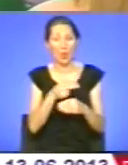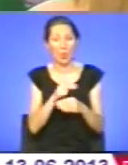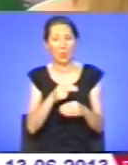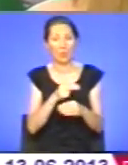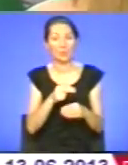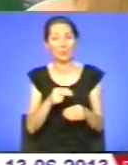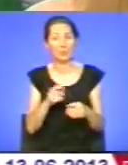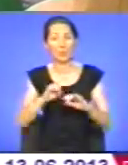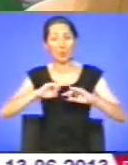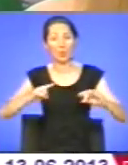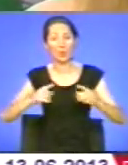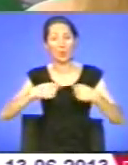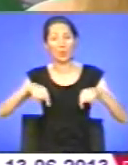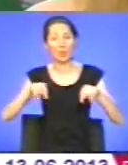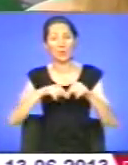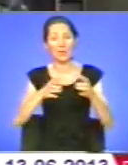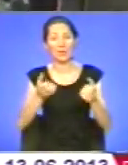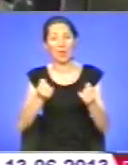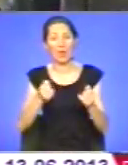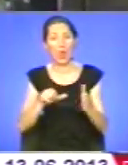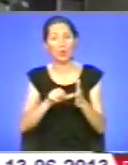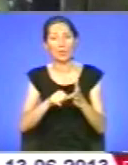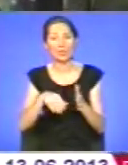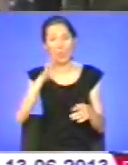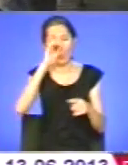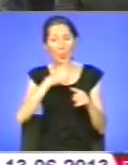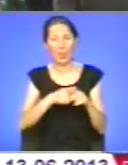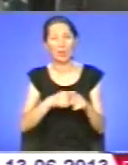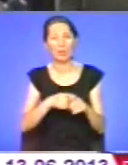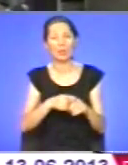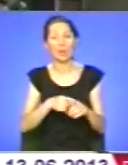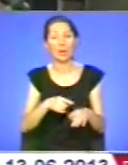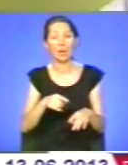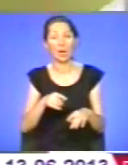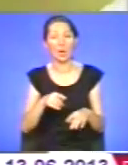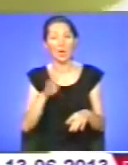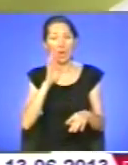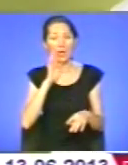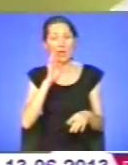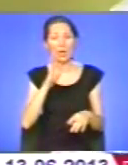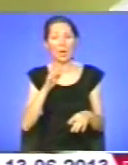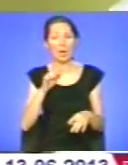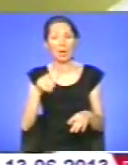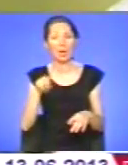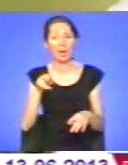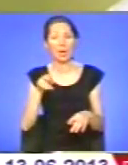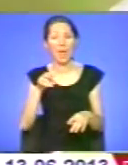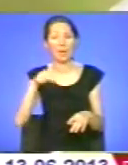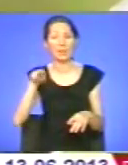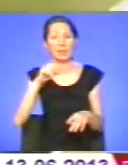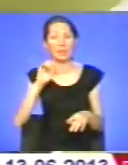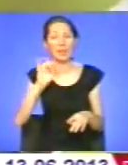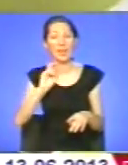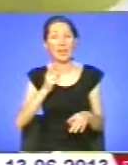взяв участь брат покійної Марії Деркач, яка померла через недбалість лікарів. Не перший і, на жаль, не останній